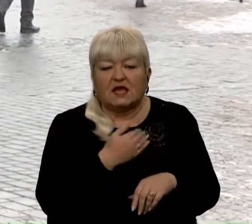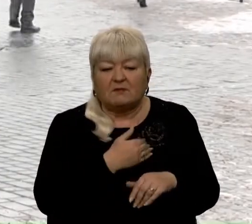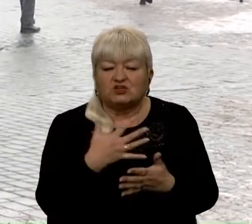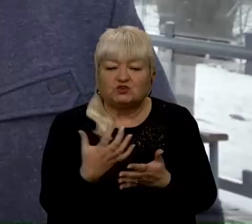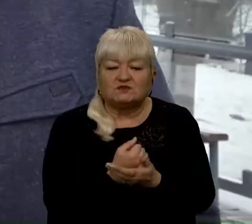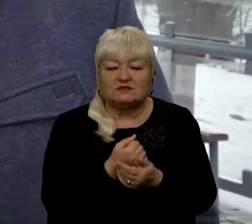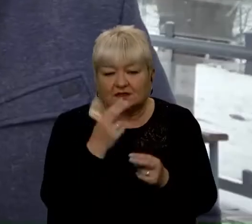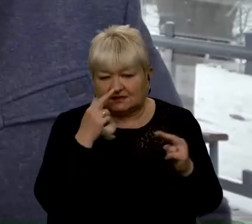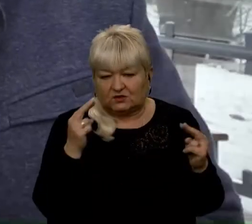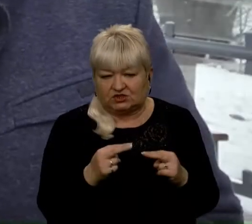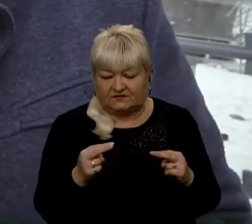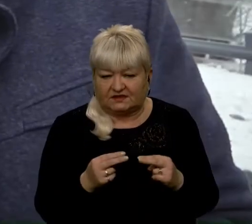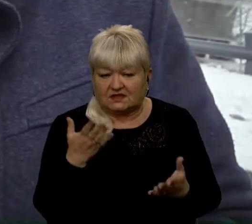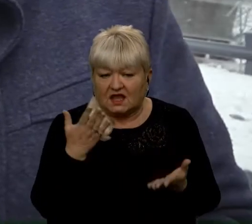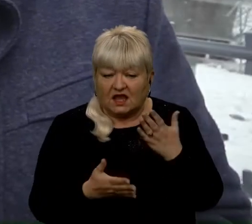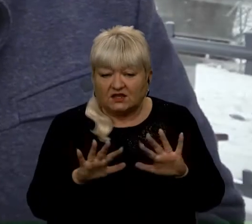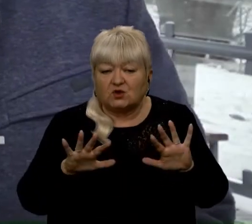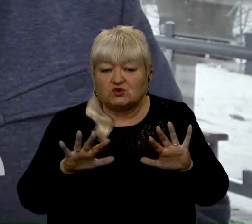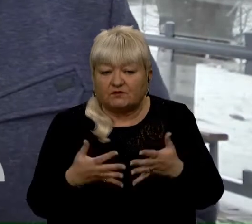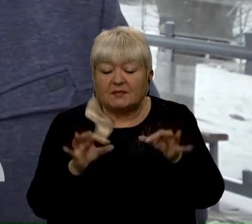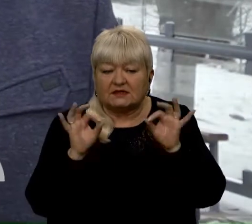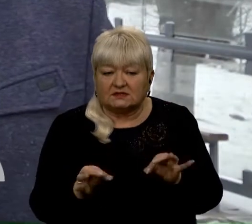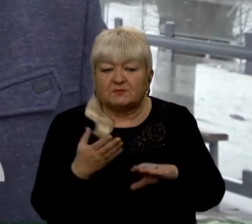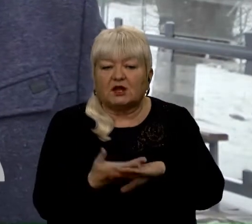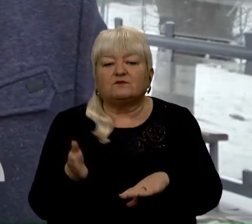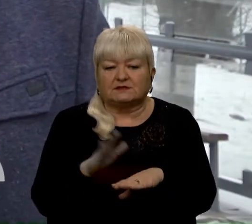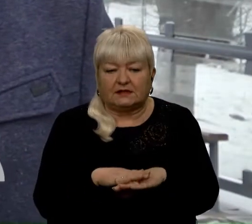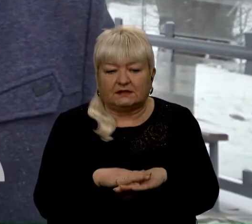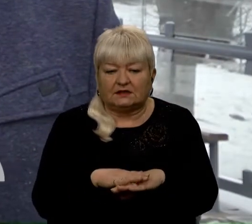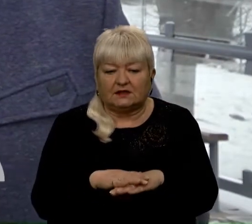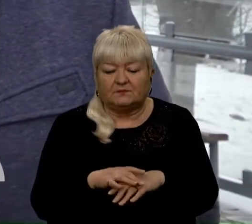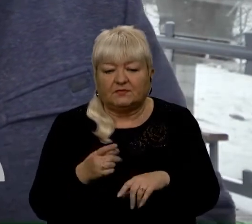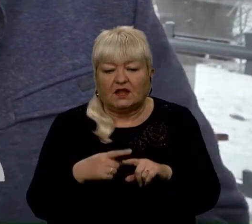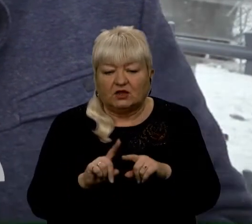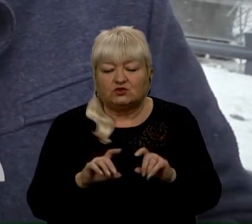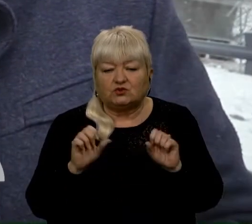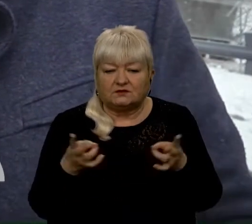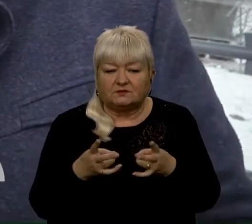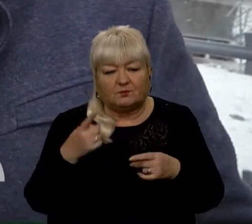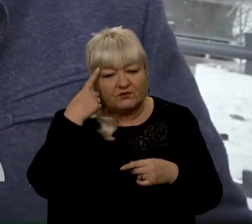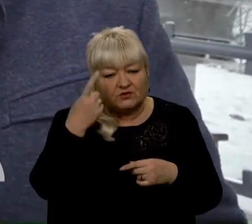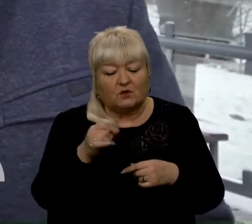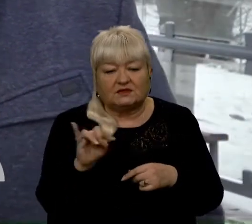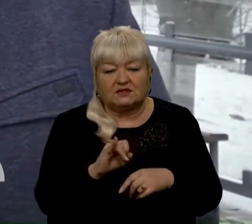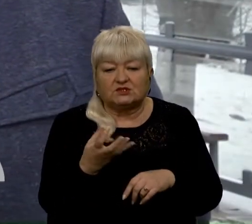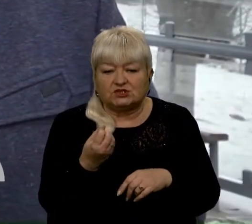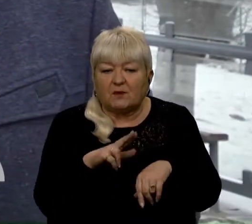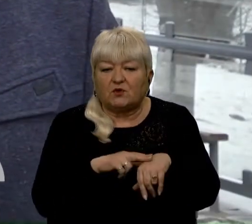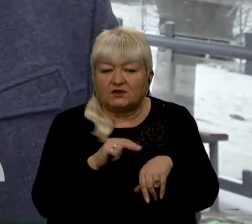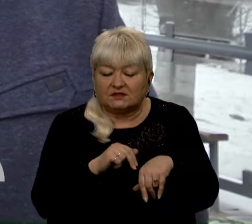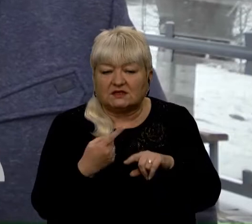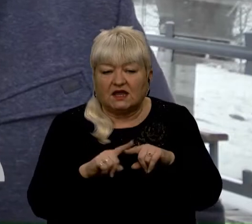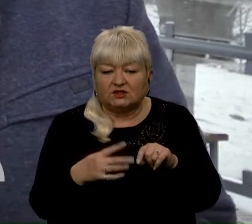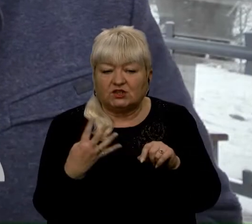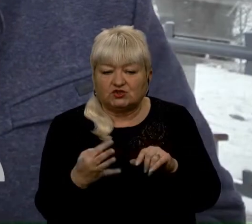очевидців. Якщо випадок справді доволі складний, то очевидно, що також повідомити правоохоронні органи. Тобто ці чотири